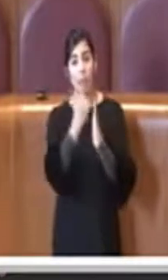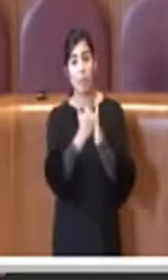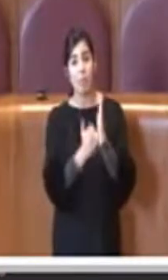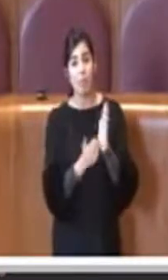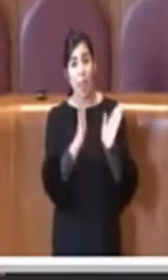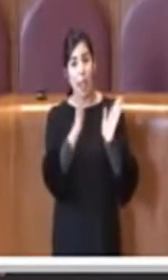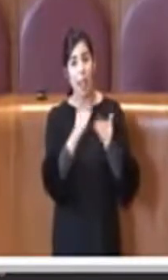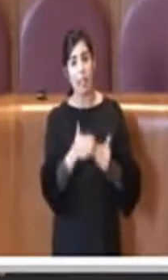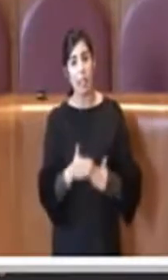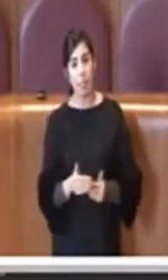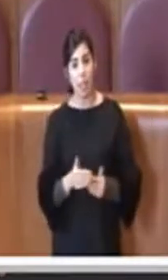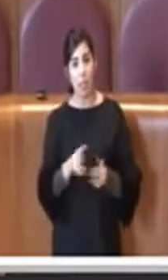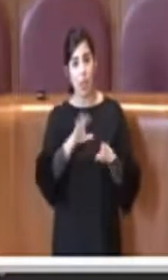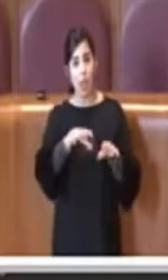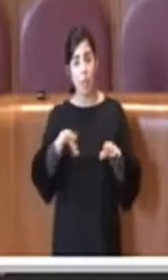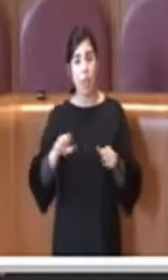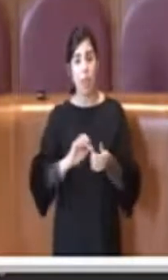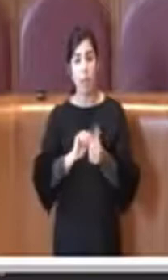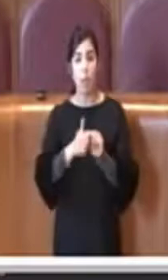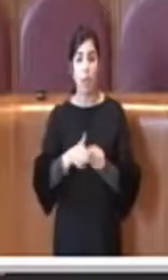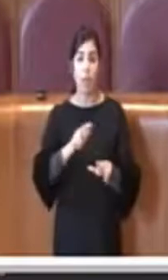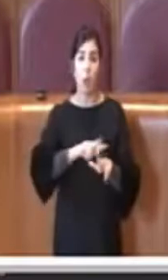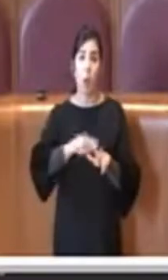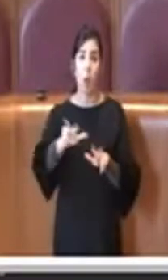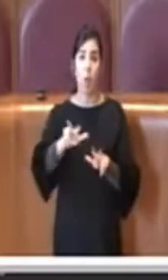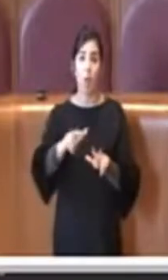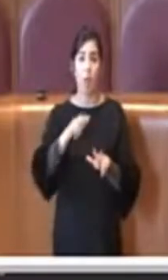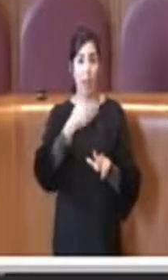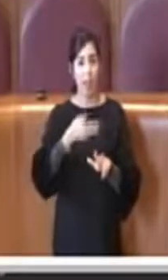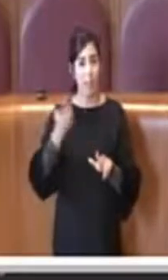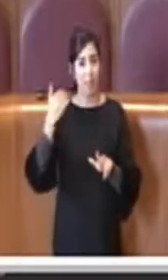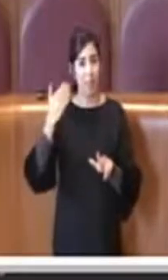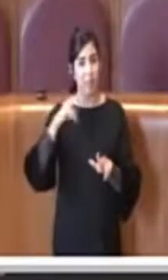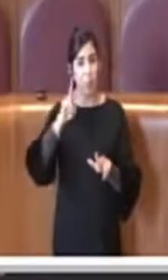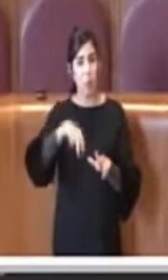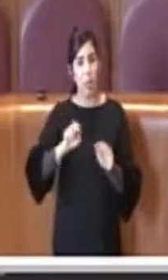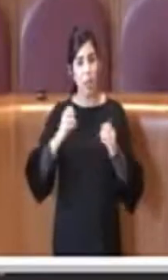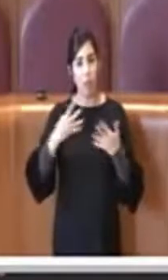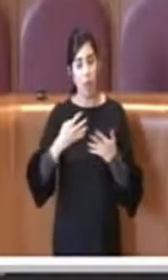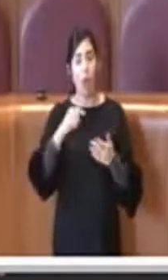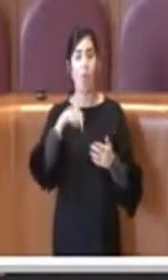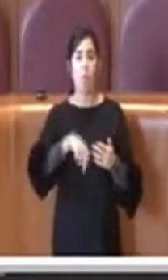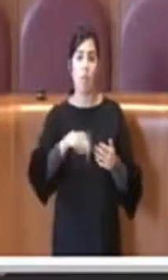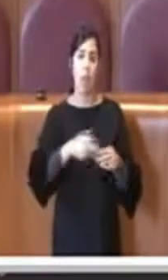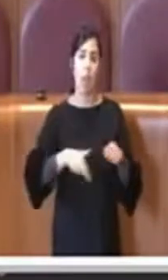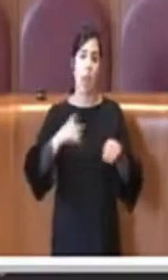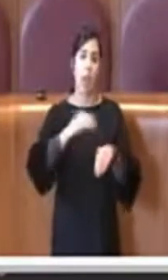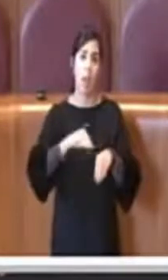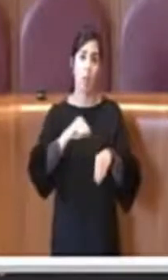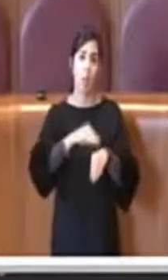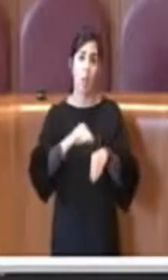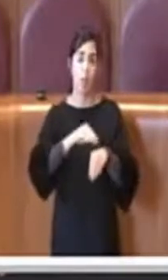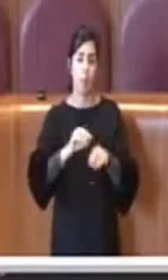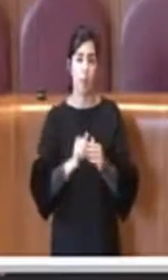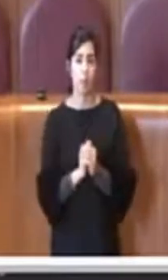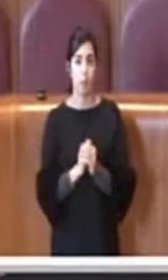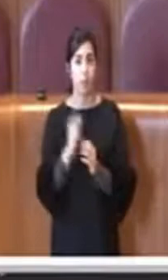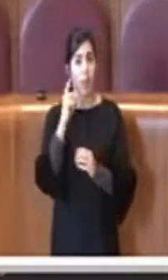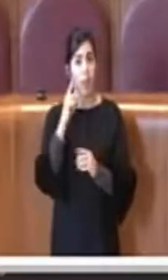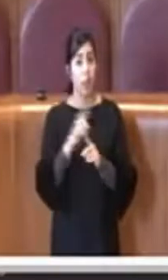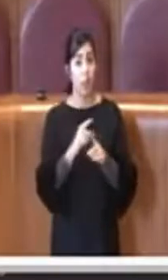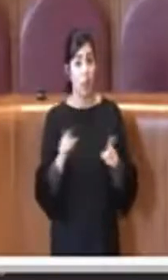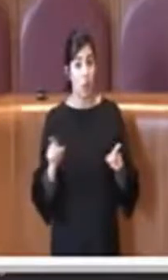degli impianti sportivi comunali che abbiamo approvato nel 2019 e ricordo che la stessa